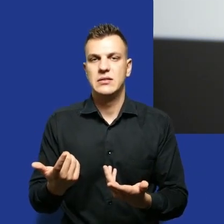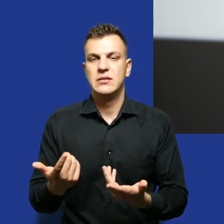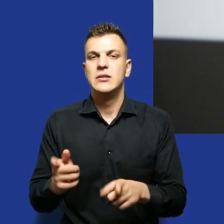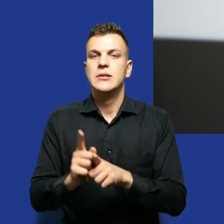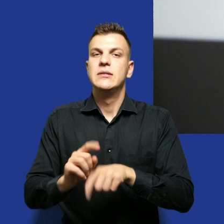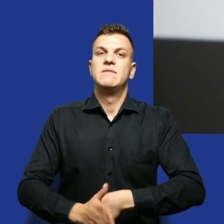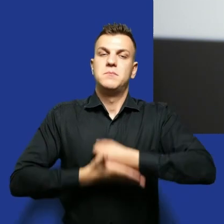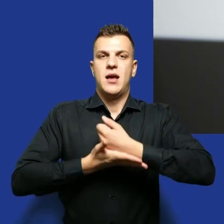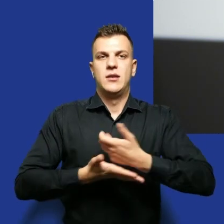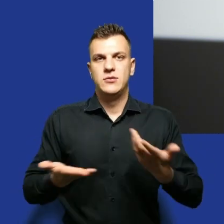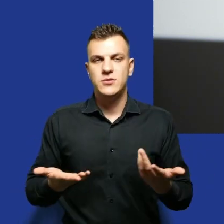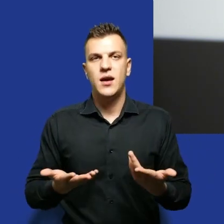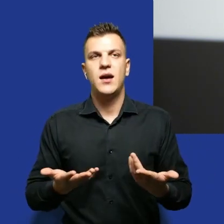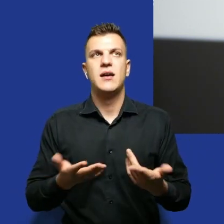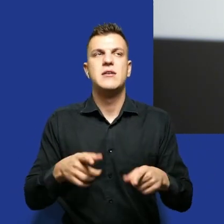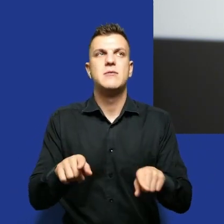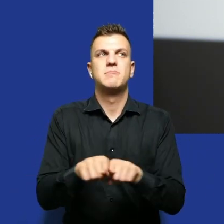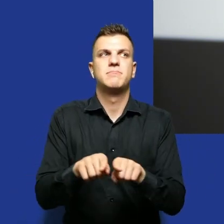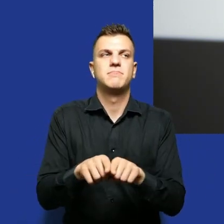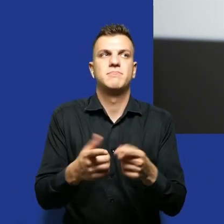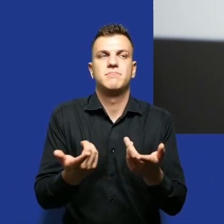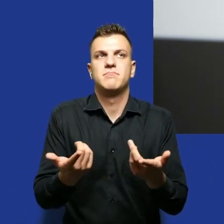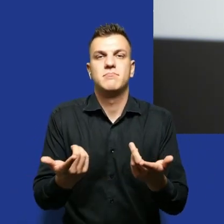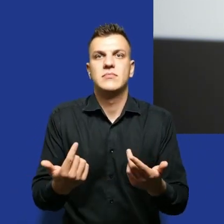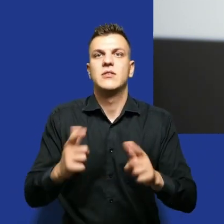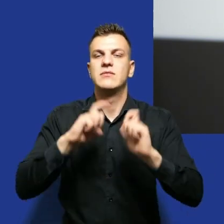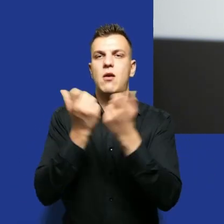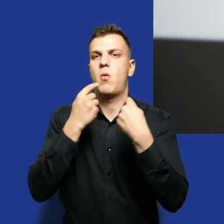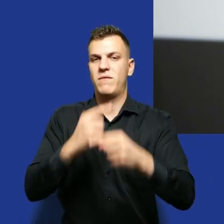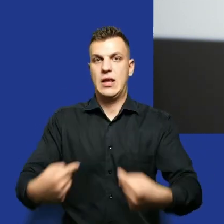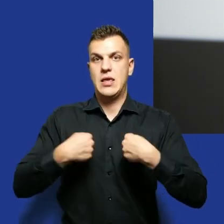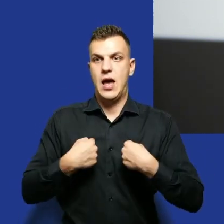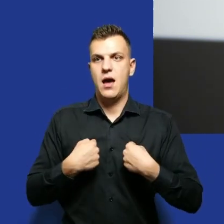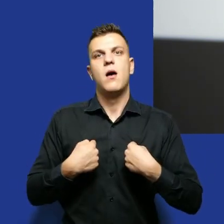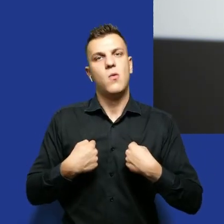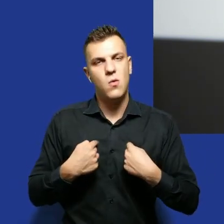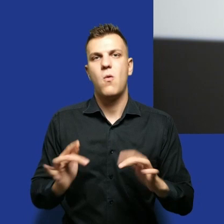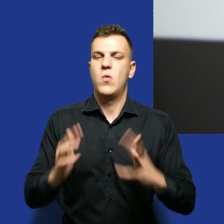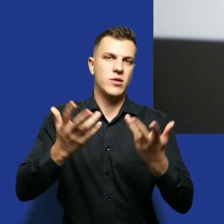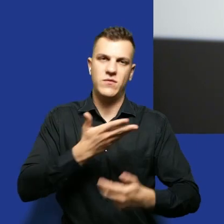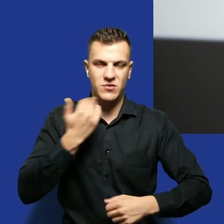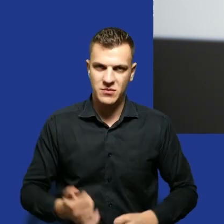wsparcia i właściwie wszystko się bierze na siebie, czy chcąc tego, czy nie.